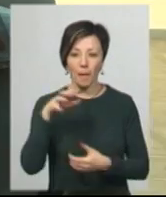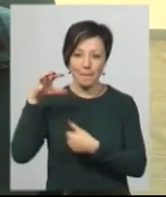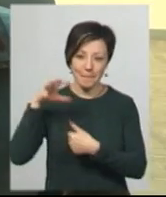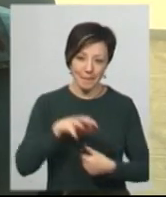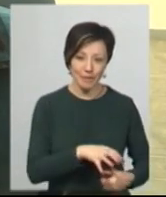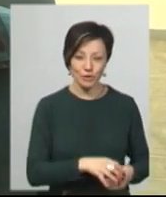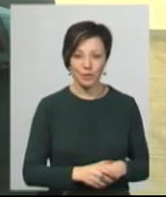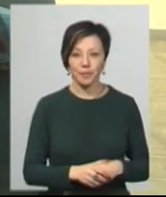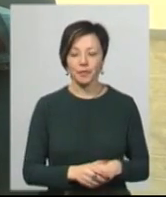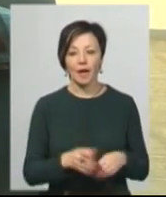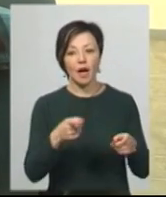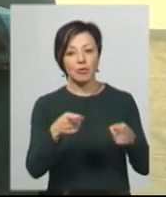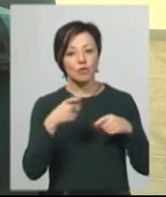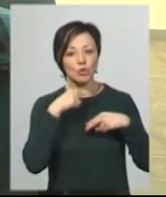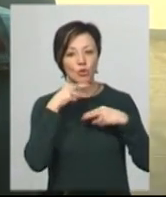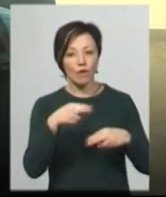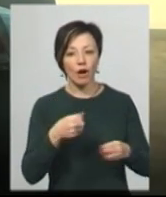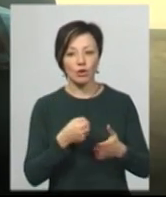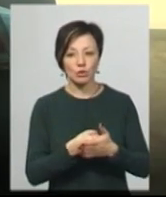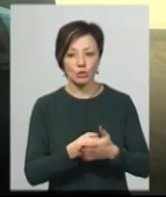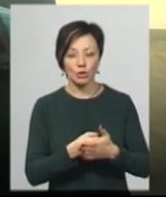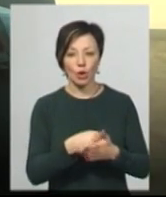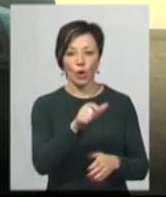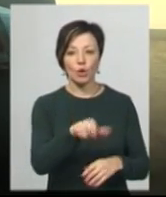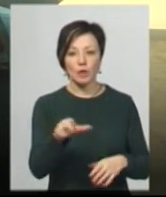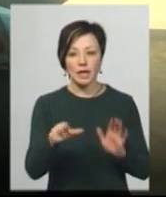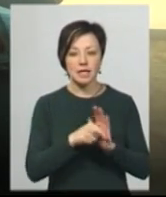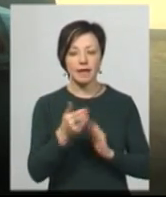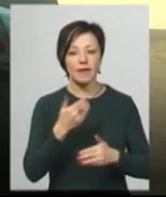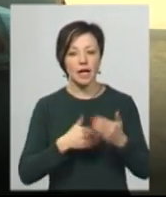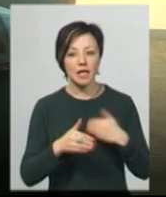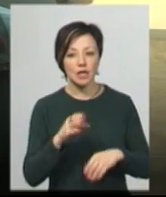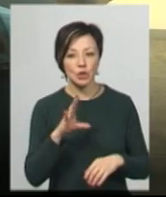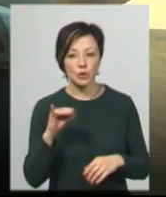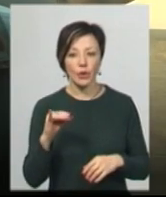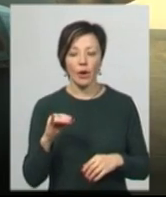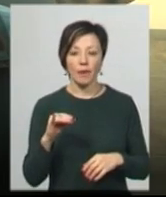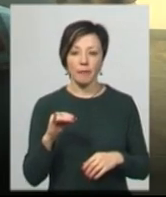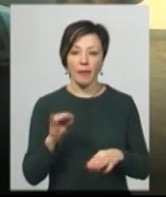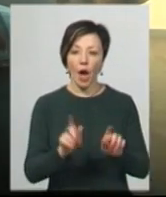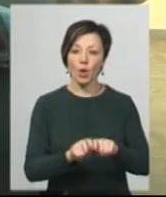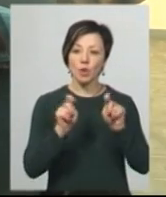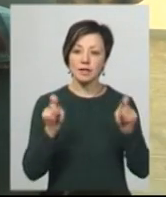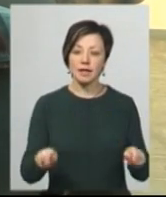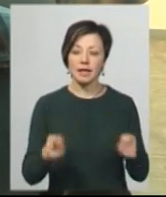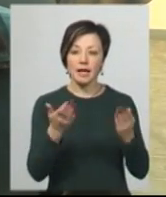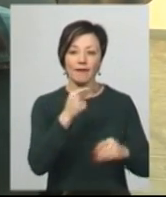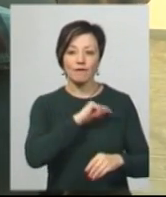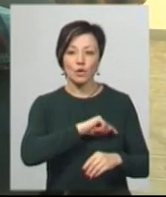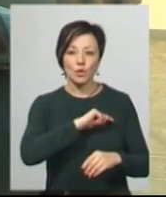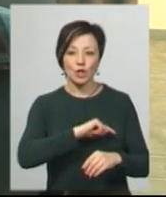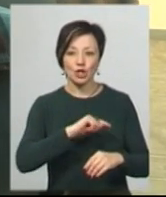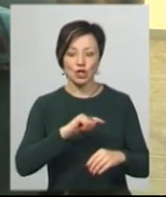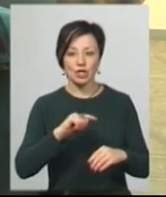парашютом. Привернути увагу до людей з інвалідністю, розкрити їх внутрішній світ,